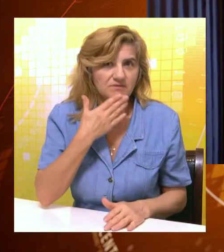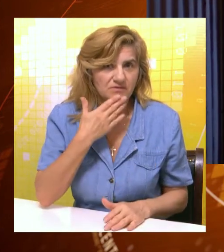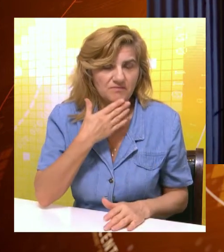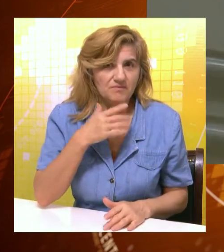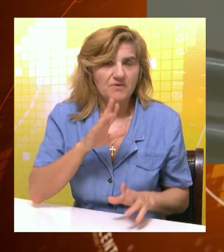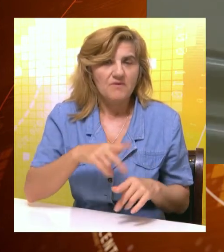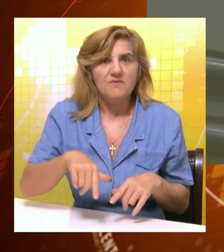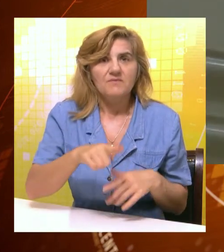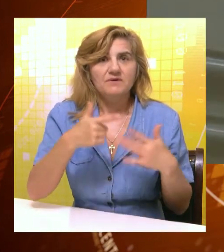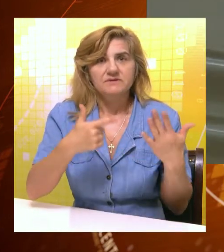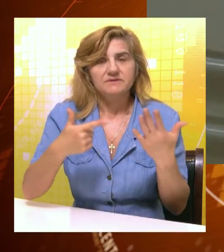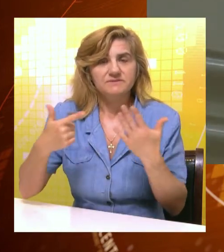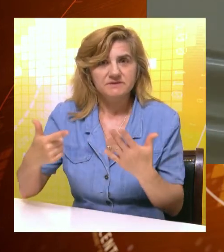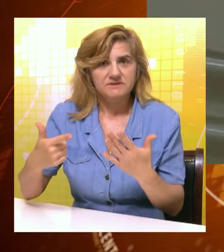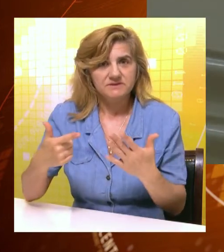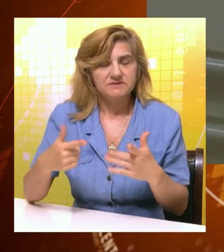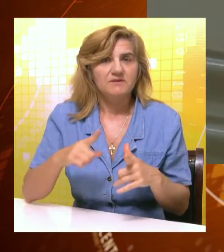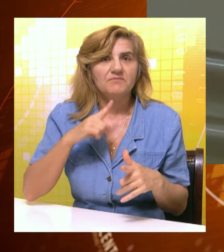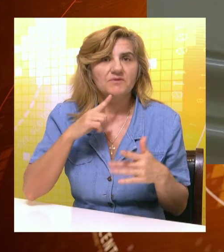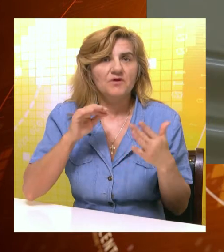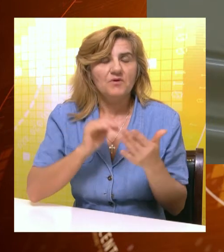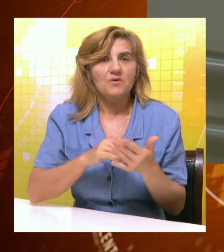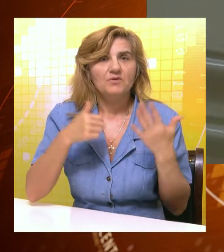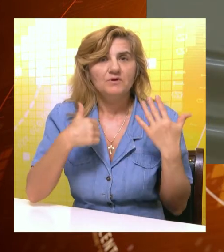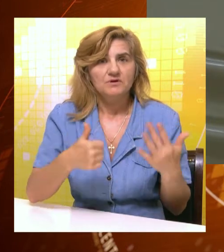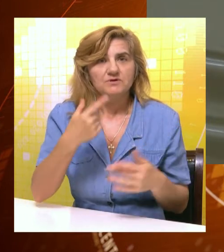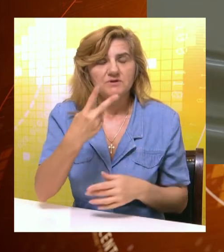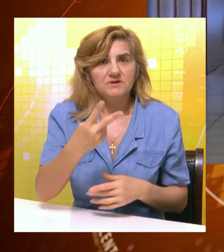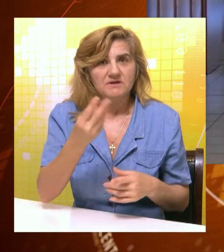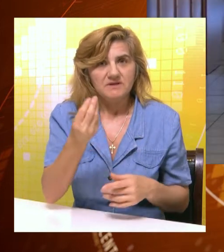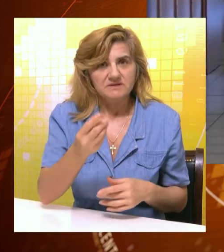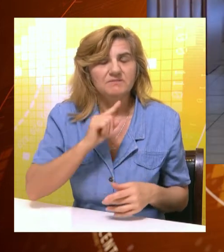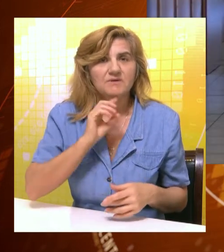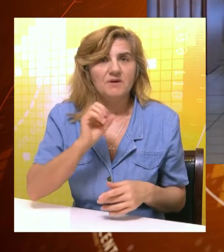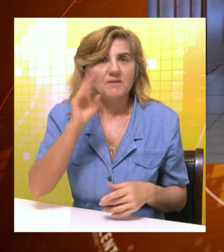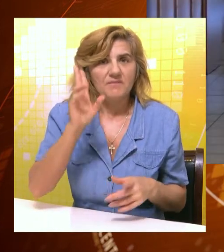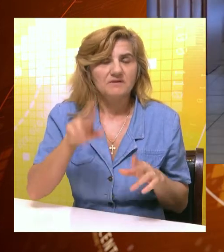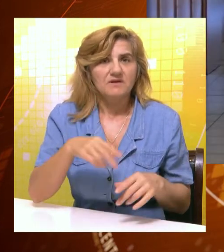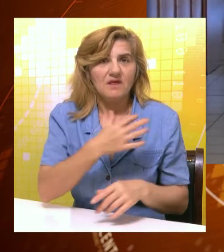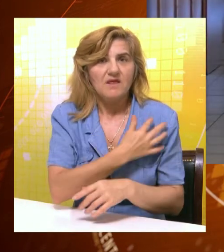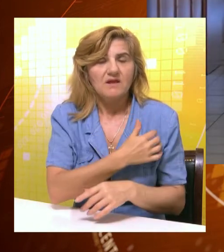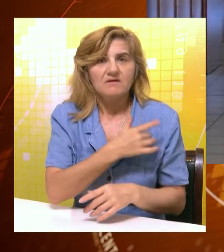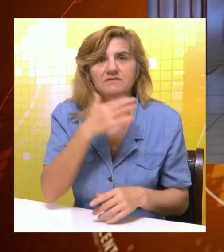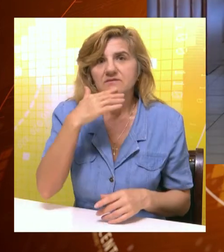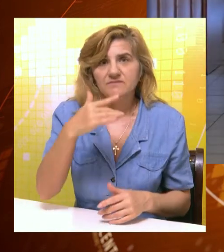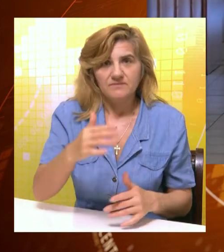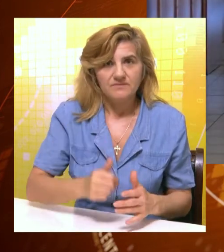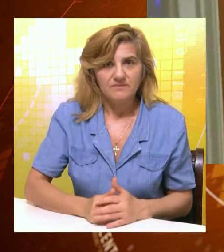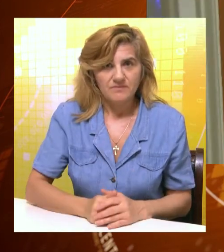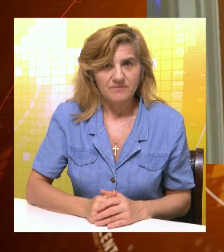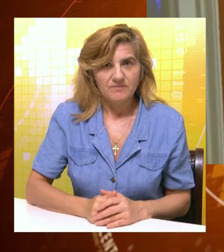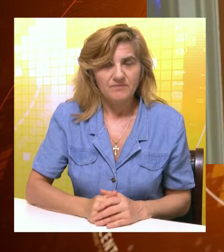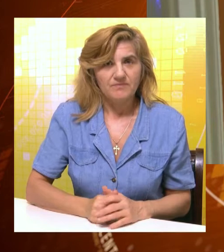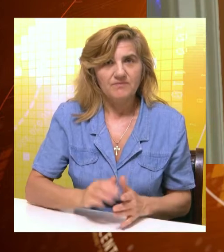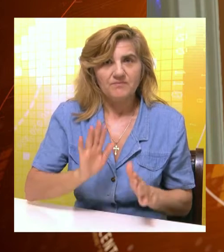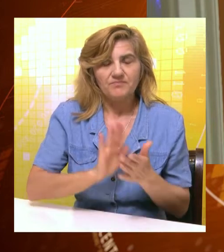ispit će polagati 77. učenika, 62. učenika na srpskom i 15. učenika na hrvatskom nastavnom jeziku.